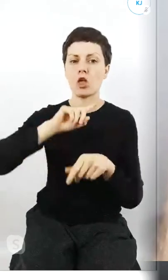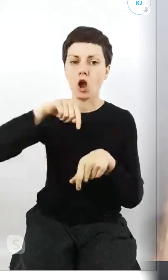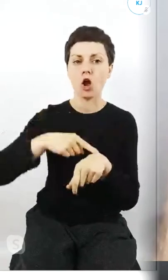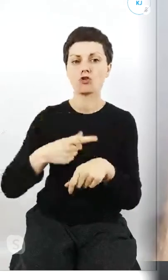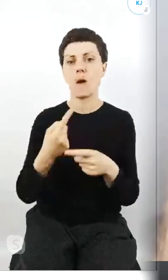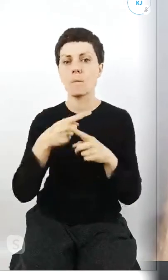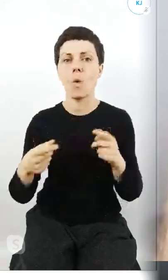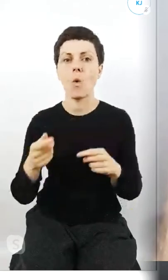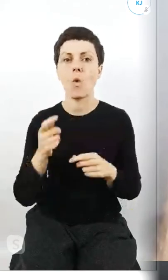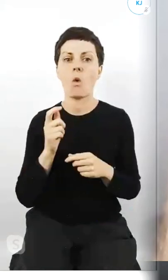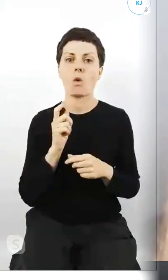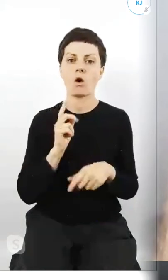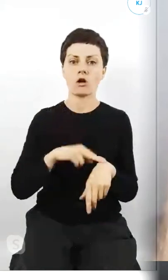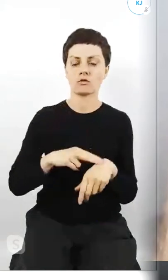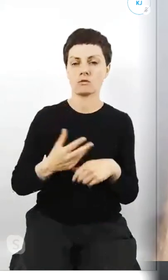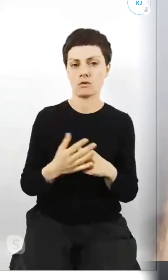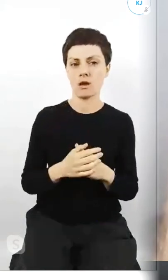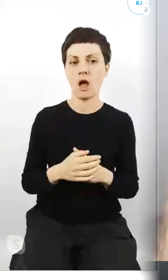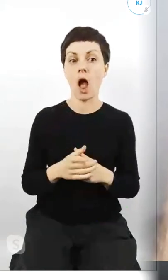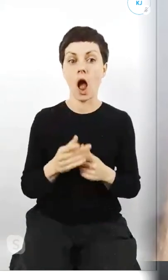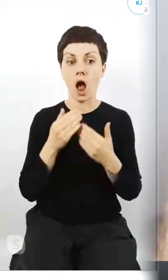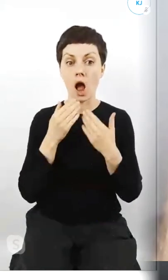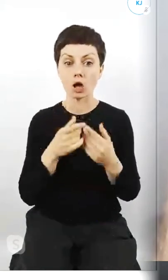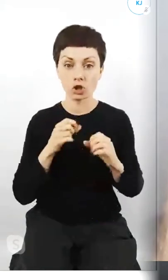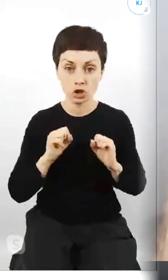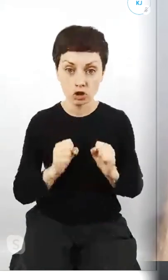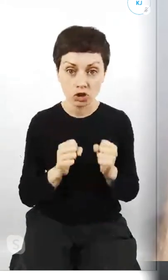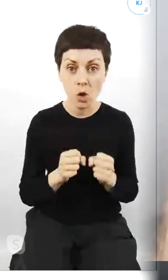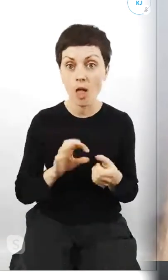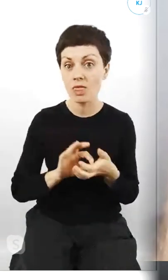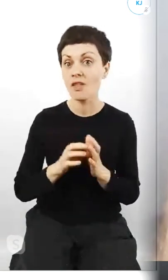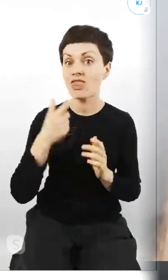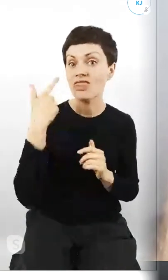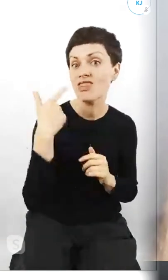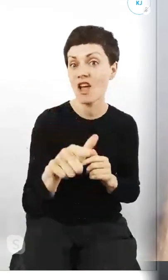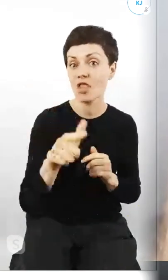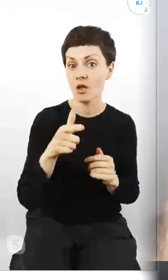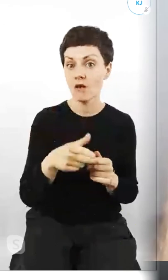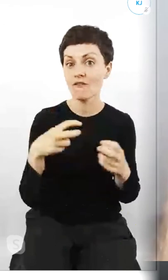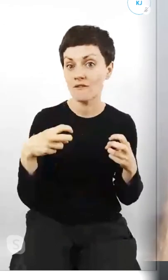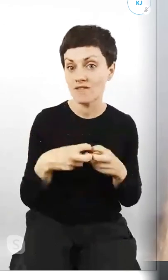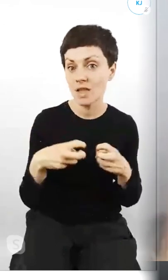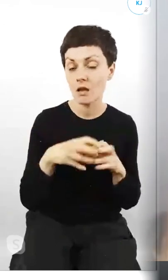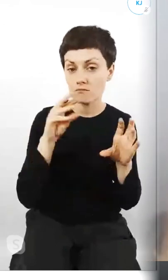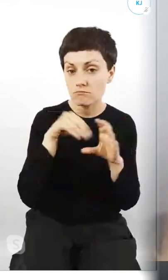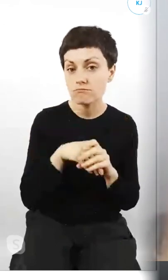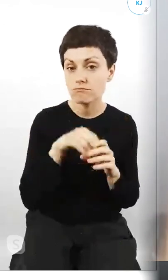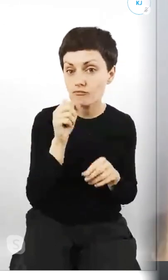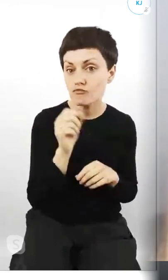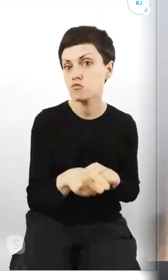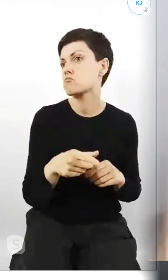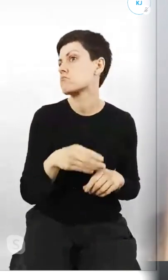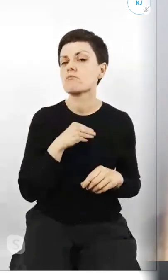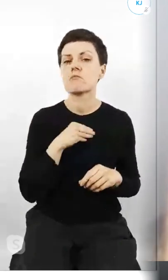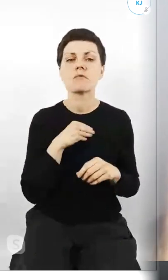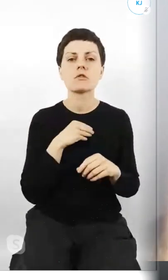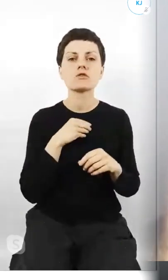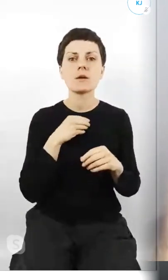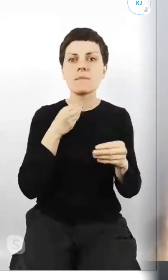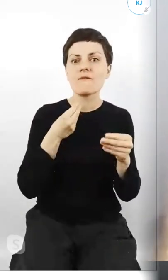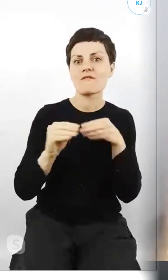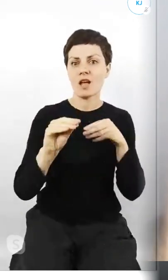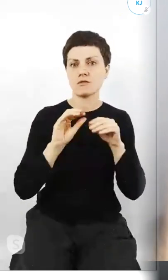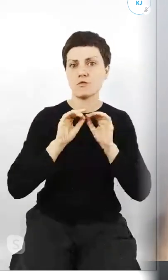godziny, a przez działania nawet dwutygodniowe w internecie jesteśmy dojść do czasem niebagatelnych